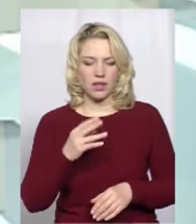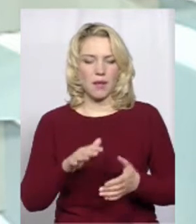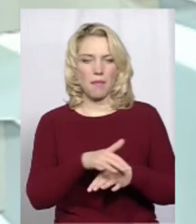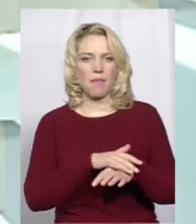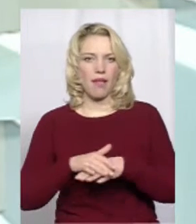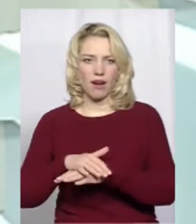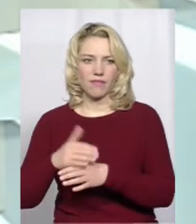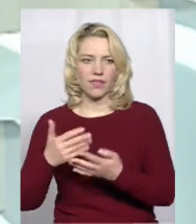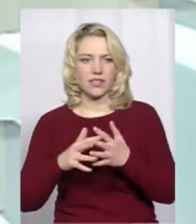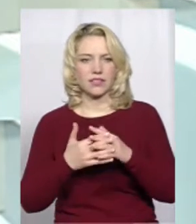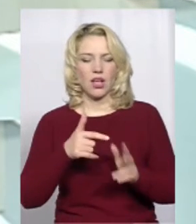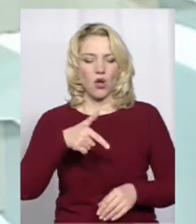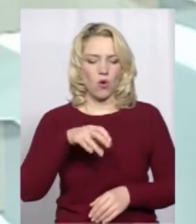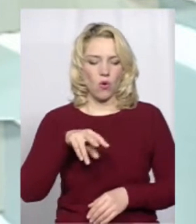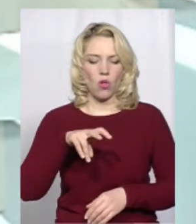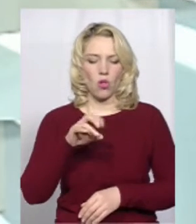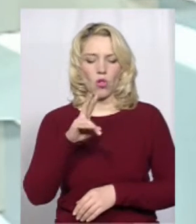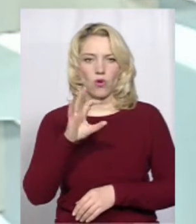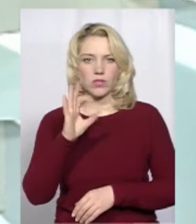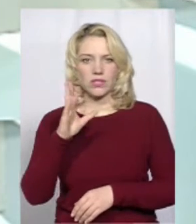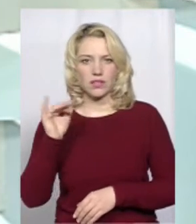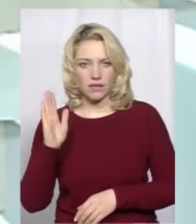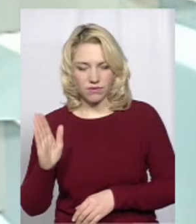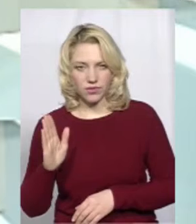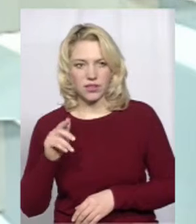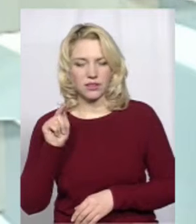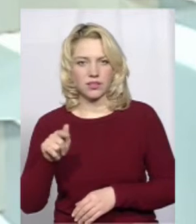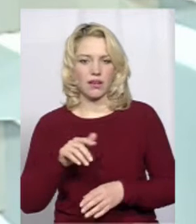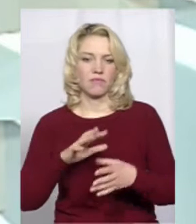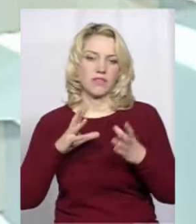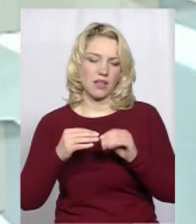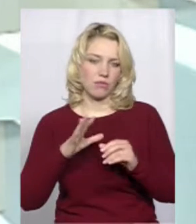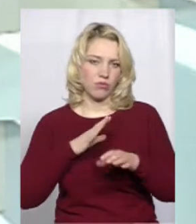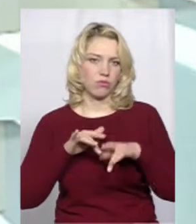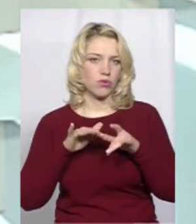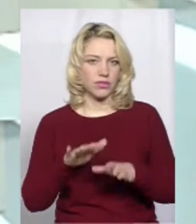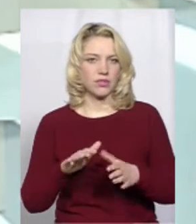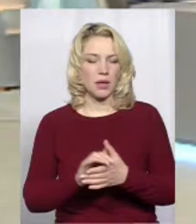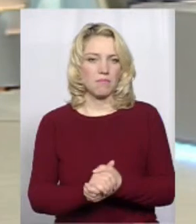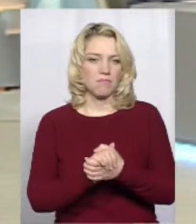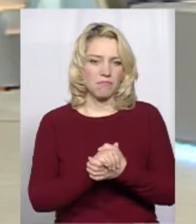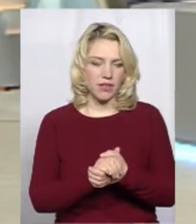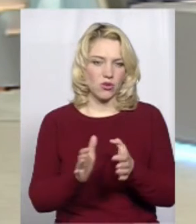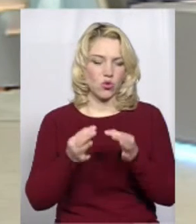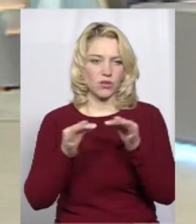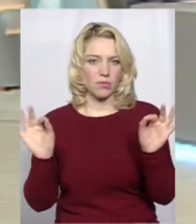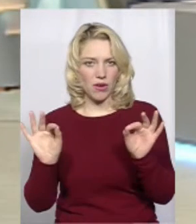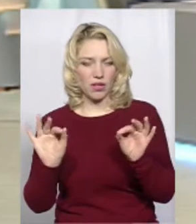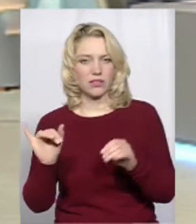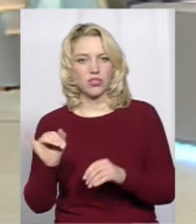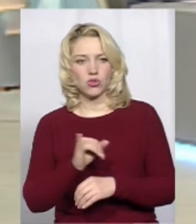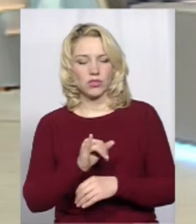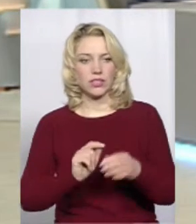Візьмемо мою парафію «Силоголосків», то там взагалі відбувся процес дуже мирно, демократично. І